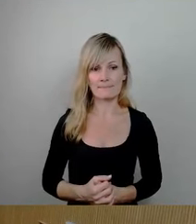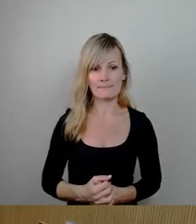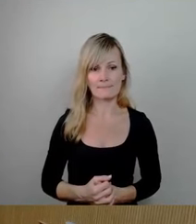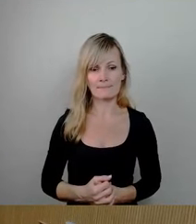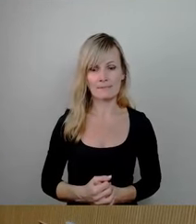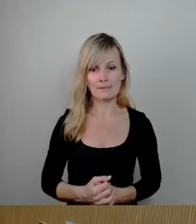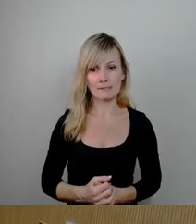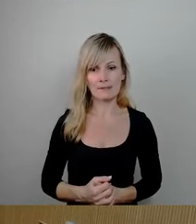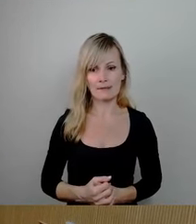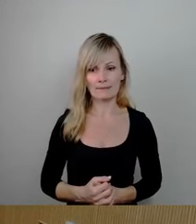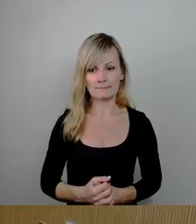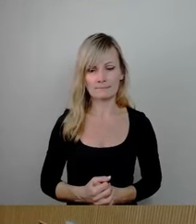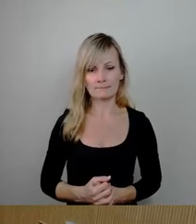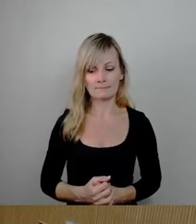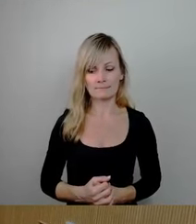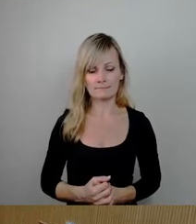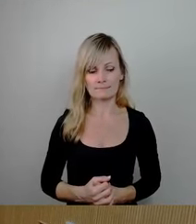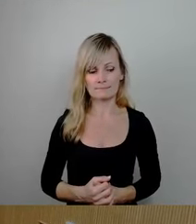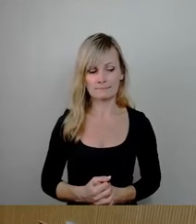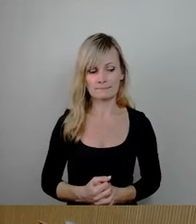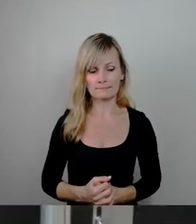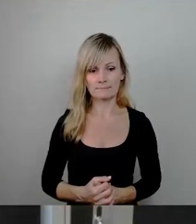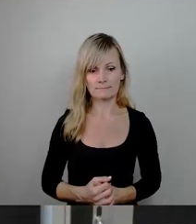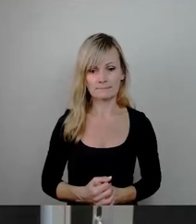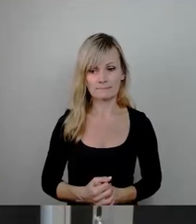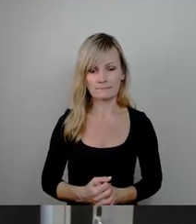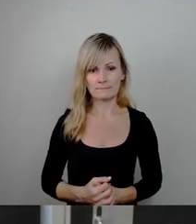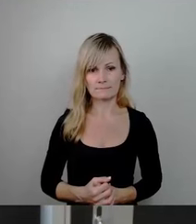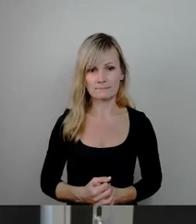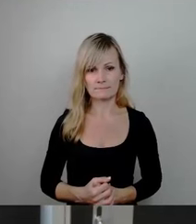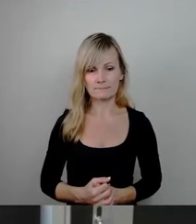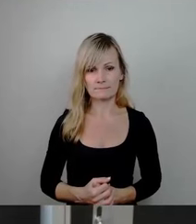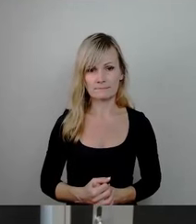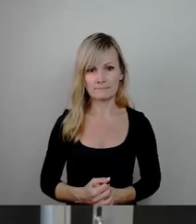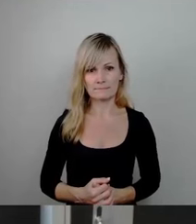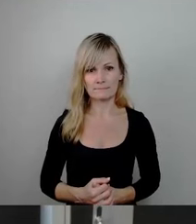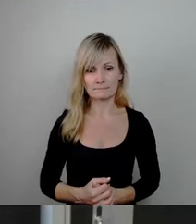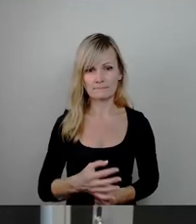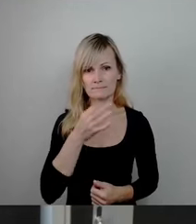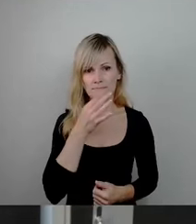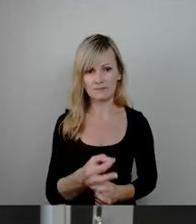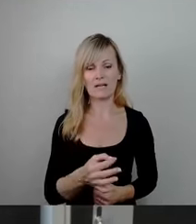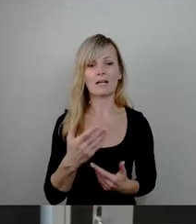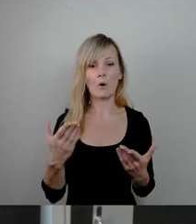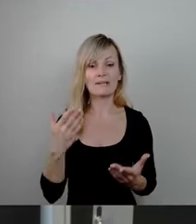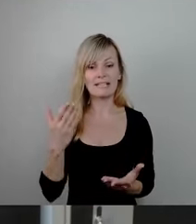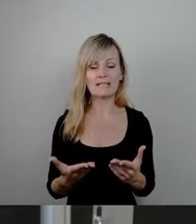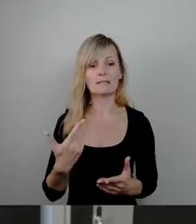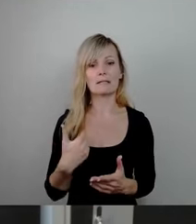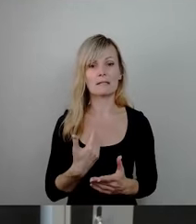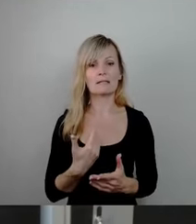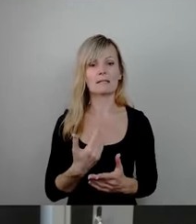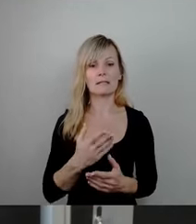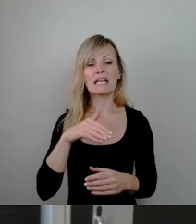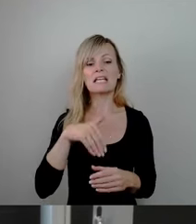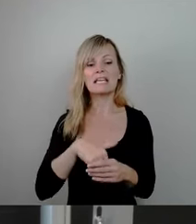Über die Frage, wer in diesem Rat über substanzielle oder wer substanziellen Zugewinn bringt, lässt sich auch noch mal streiten, Herr